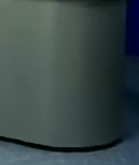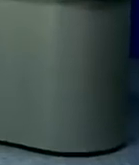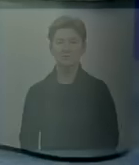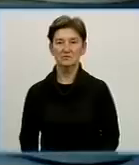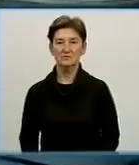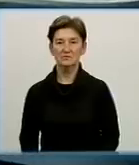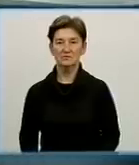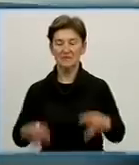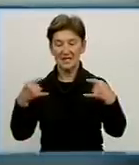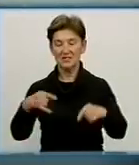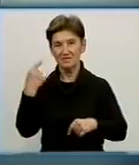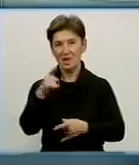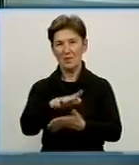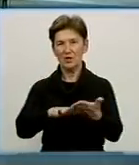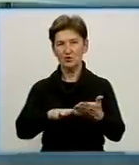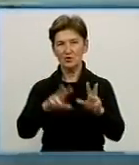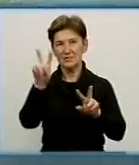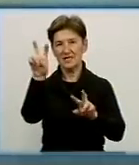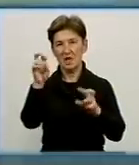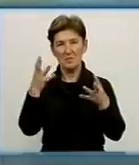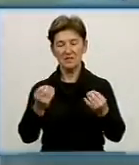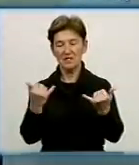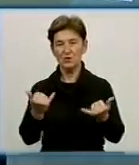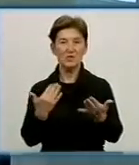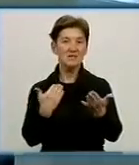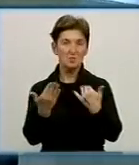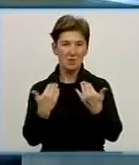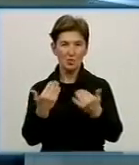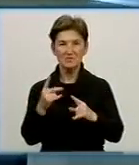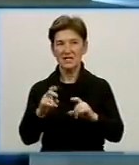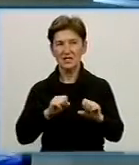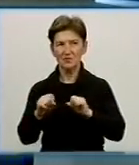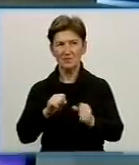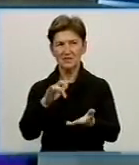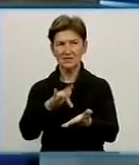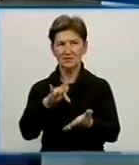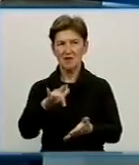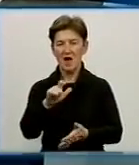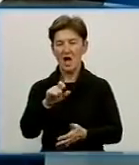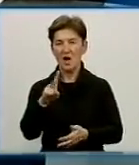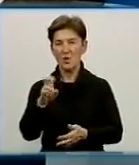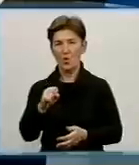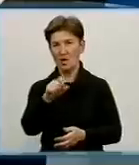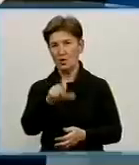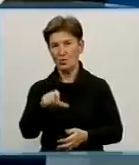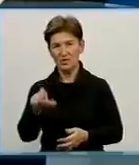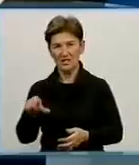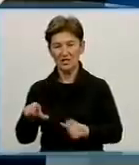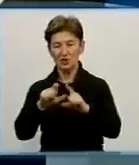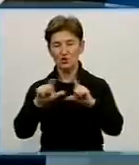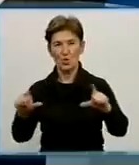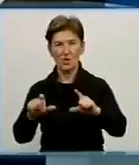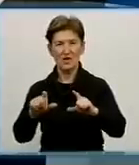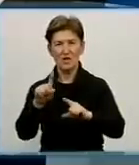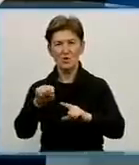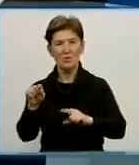Ефір каналу Кіровоград продовжує тема дня. Сьогодні ми спілкуємося із керівником центру «Еколюдина», який працює на базі школи номер 3